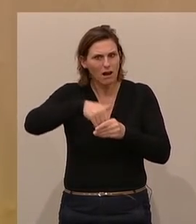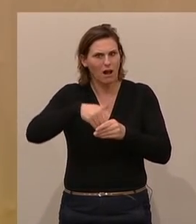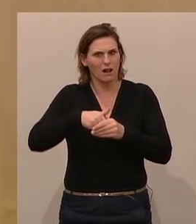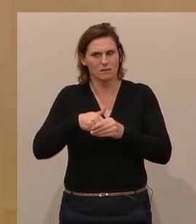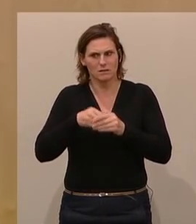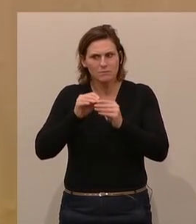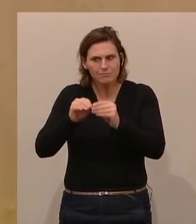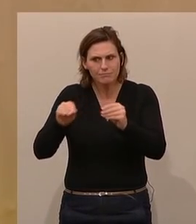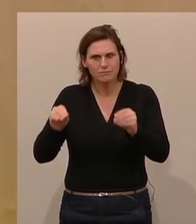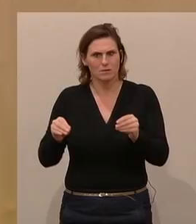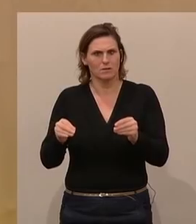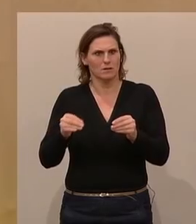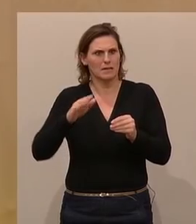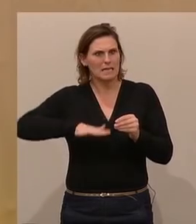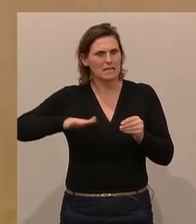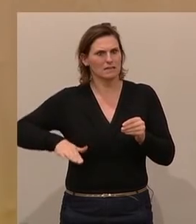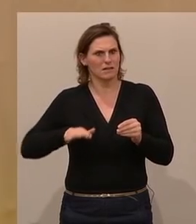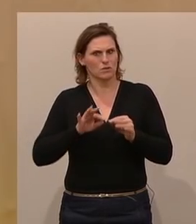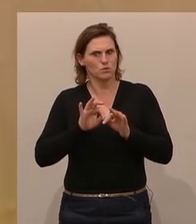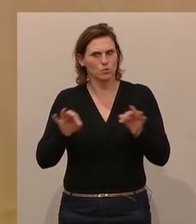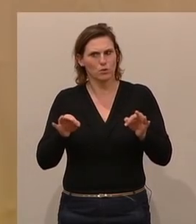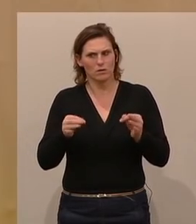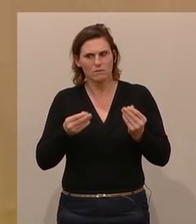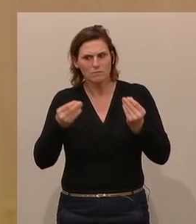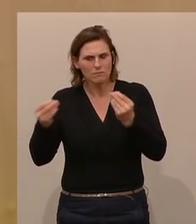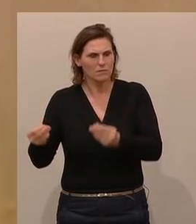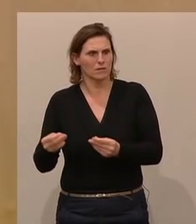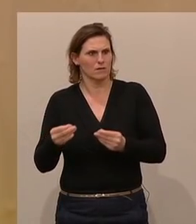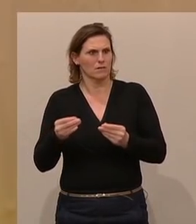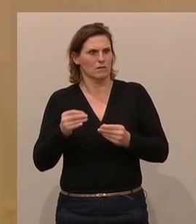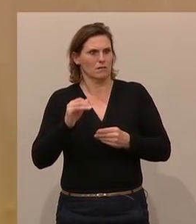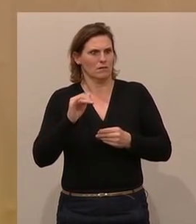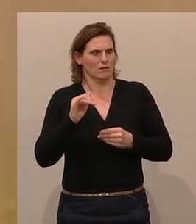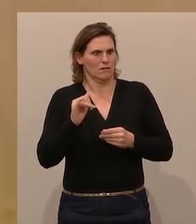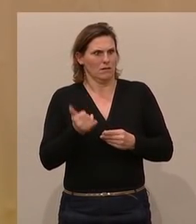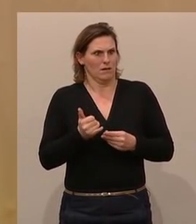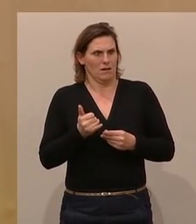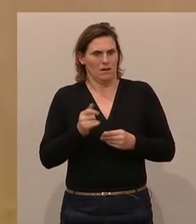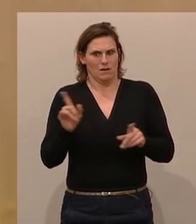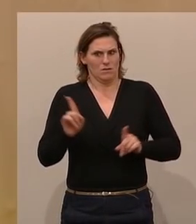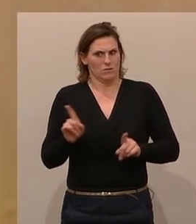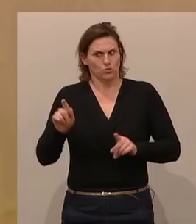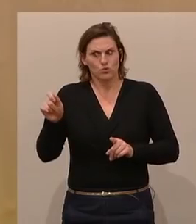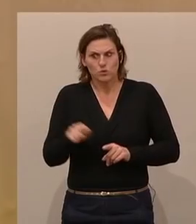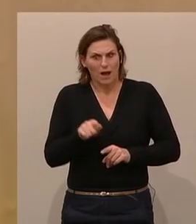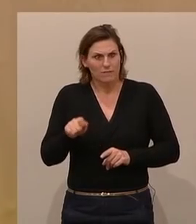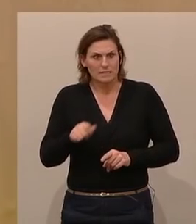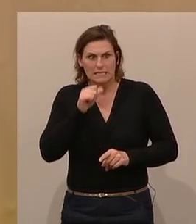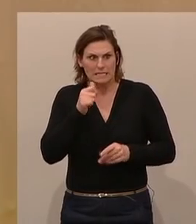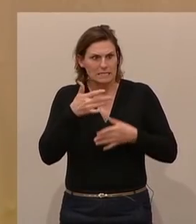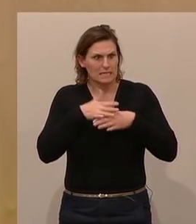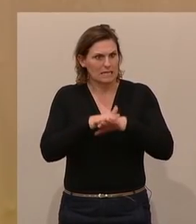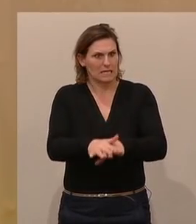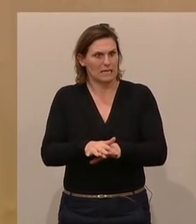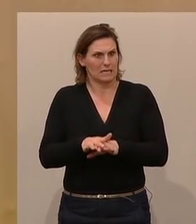gelehrt werden, die die Kinder nur dazu bringen sollen, sich ja nicht zu integrieren. Und wo die